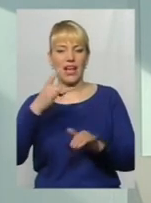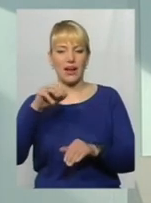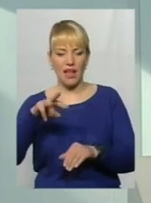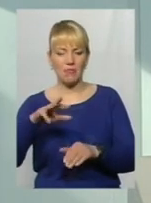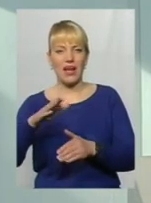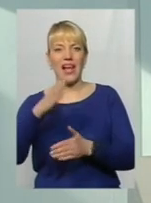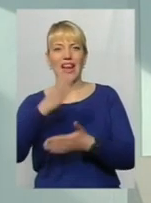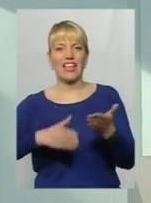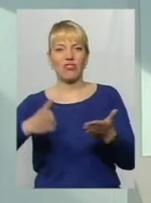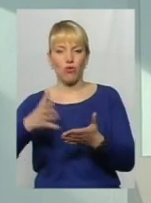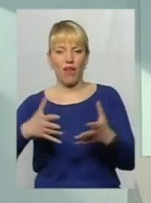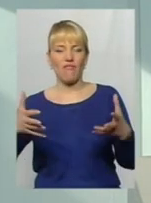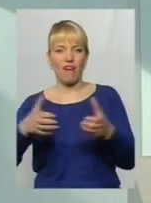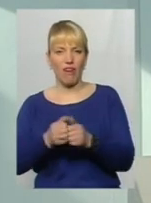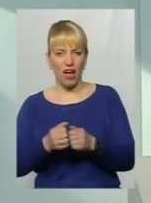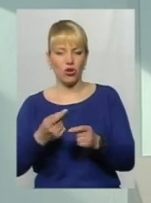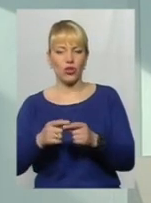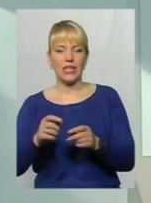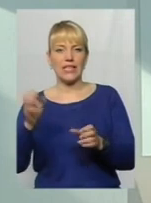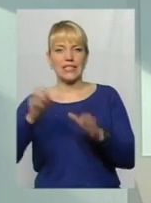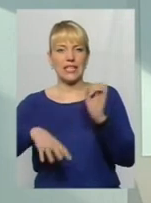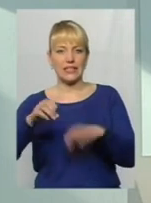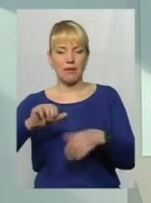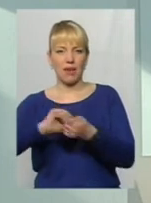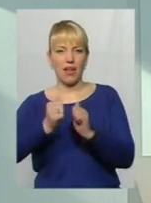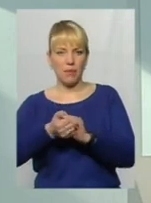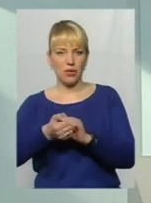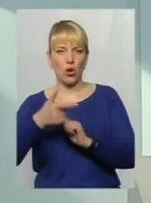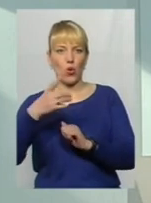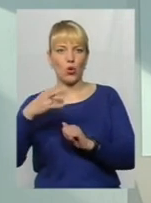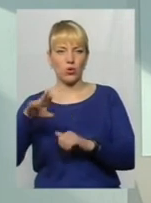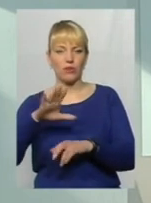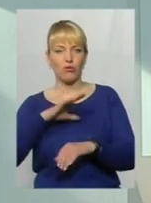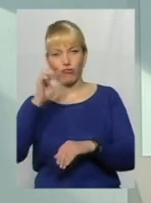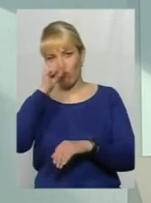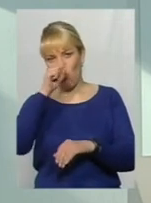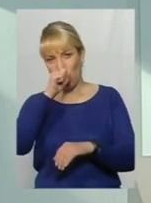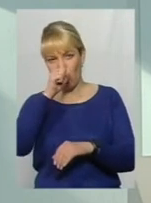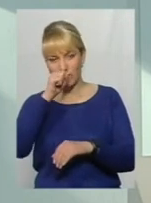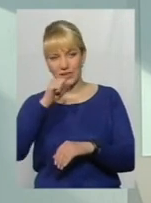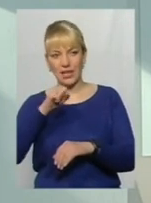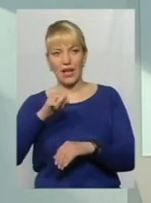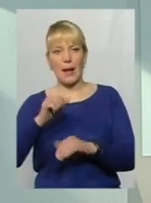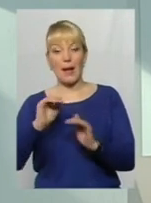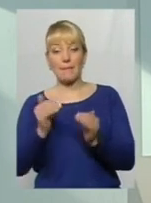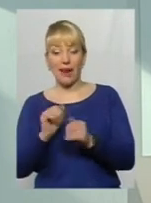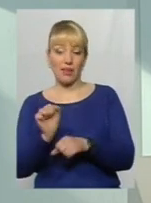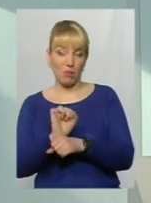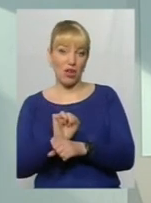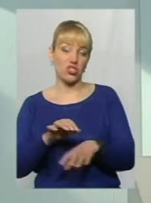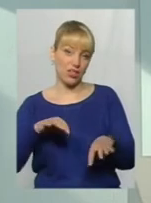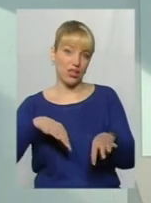засипав щебнем і ґрунтом. Тоді був, мороз. Малі машини їздили,